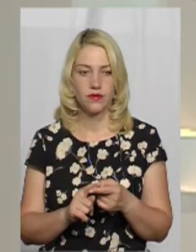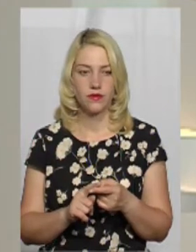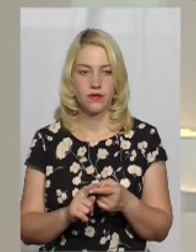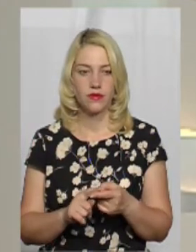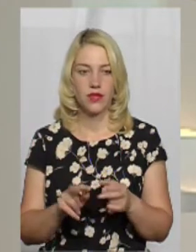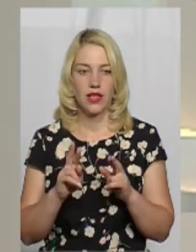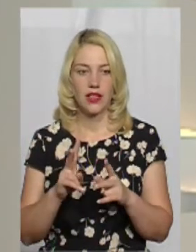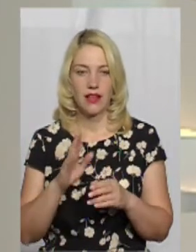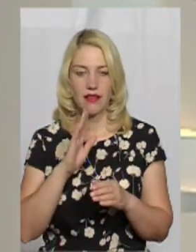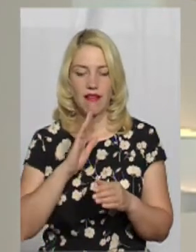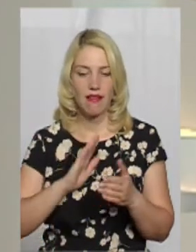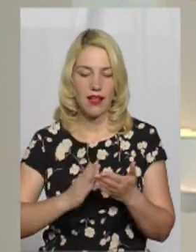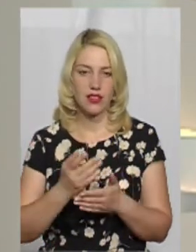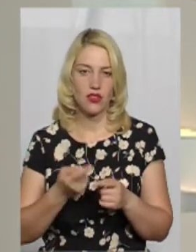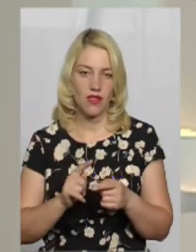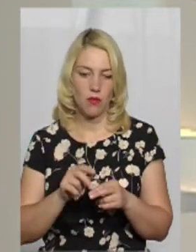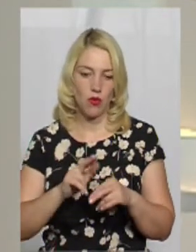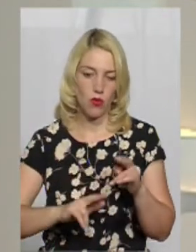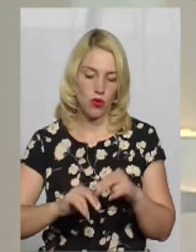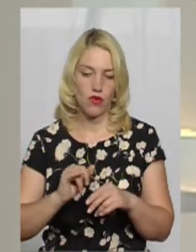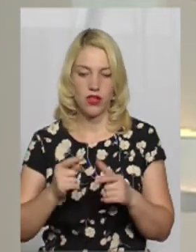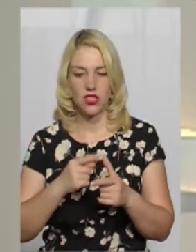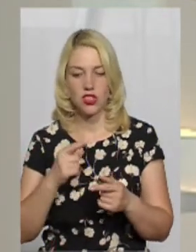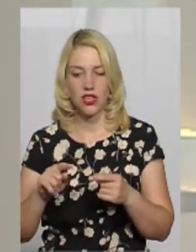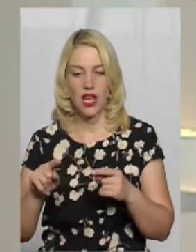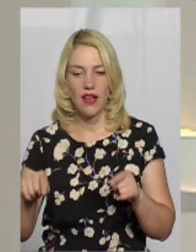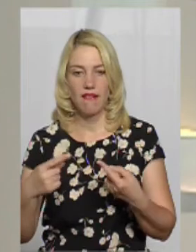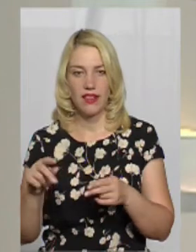як якісно вона побудована чи відремонтована?